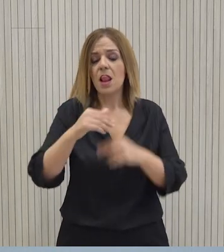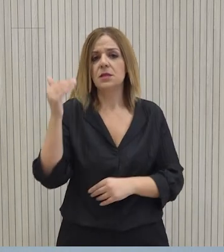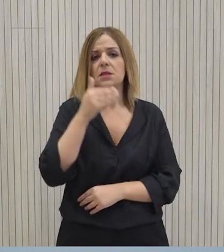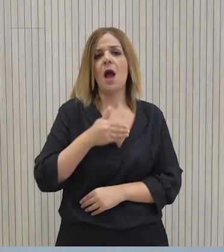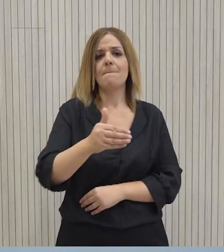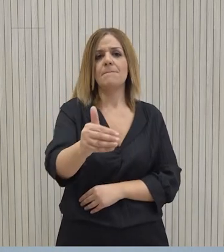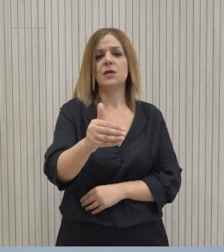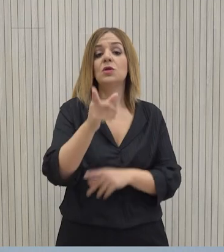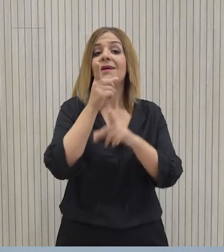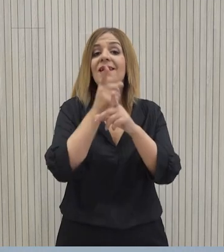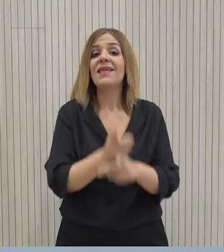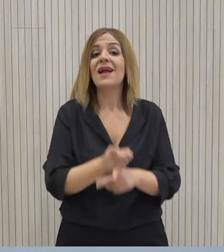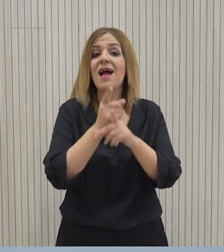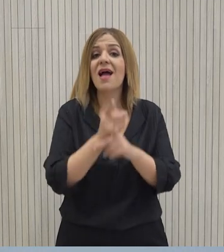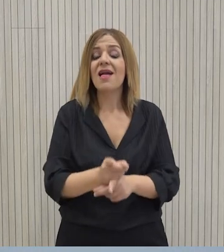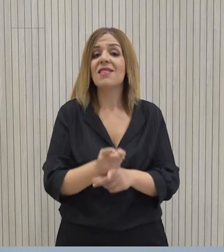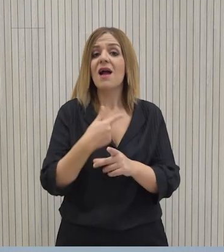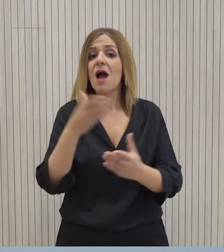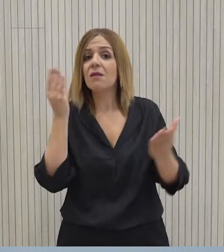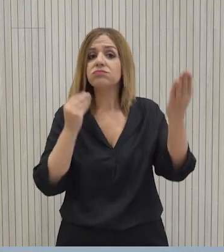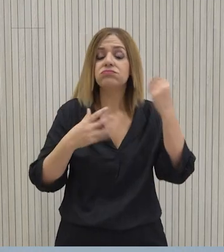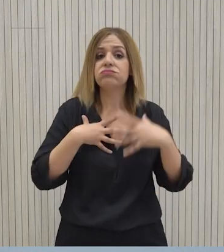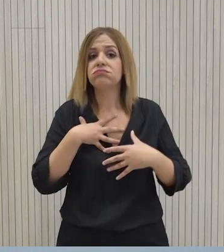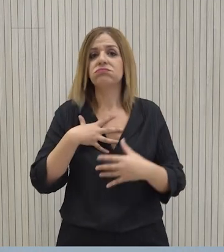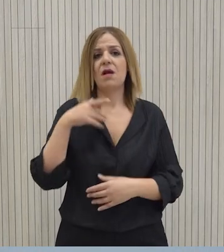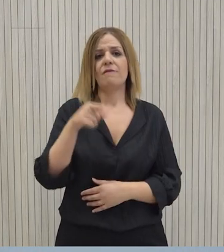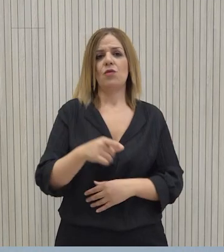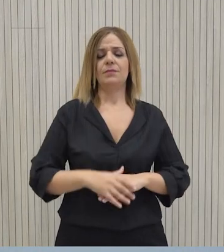και ιδιαίτερα τα όσα βλέπουμε τόσο ανησυχητικά βλέπουμε το λευτοδιαστή